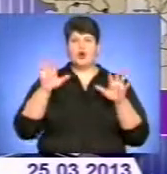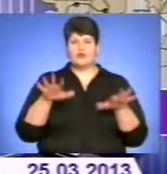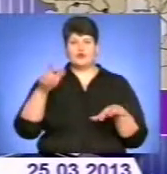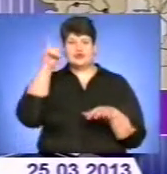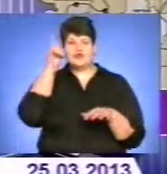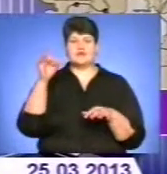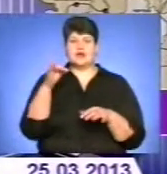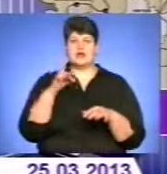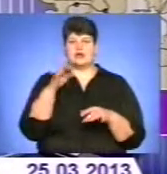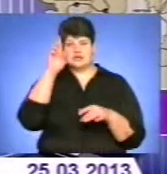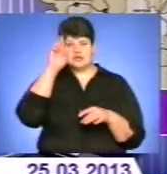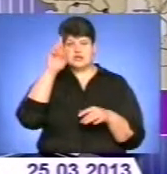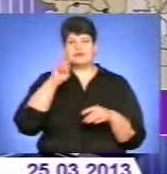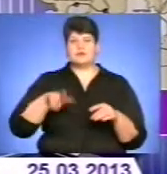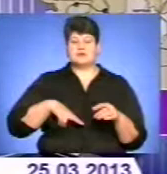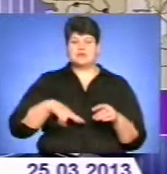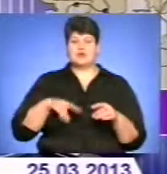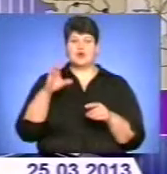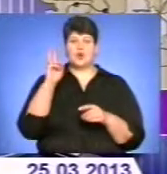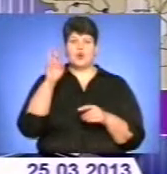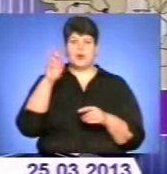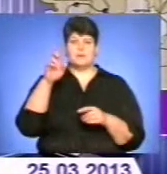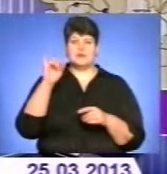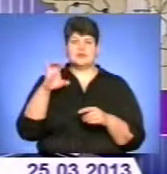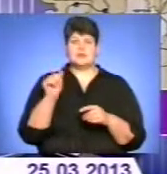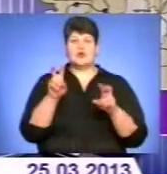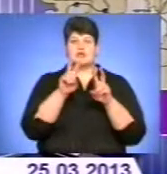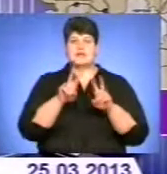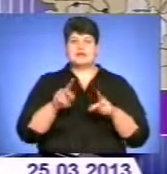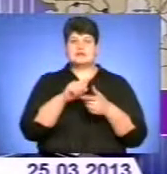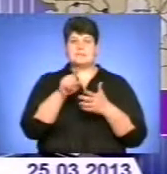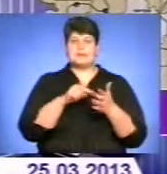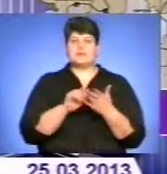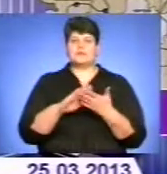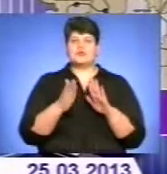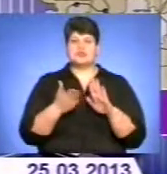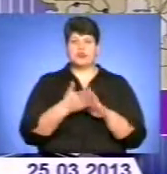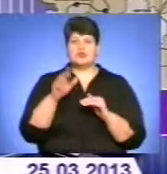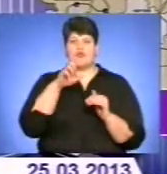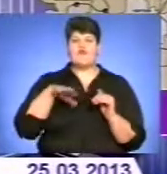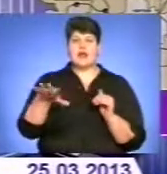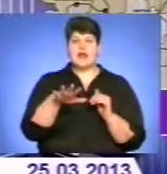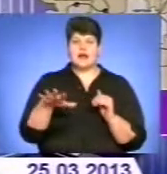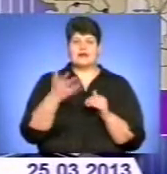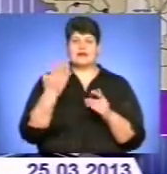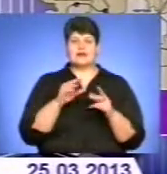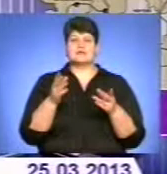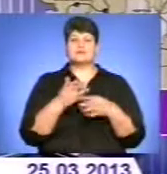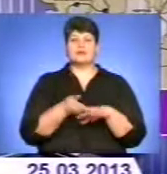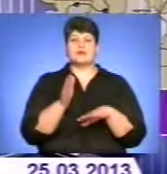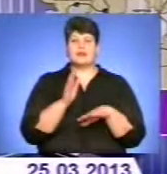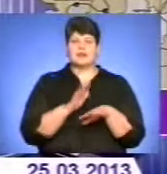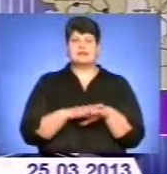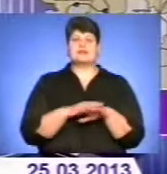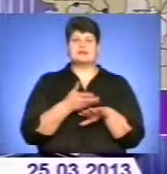державної адміністрації Степаном Володимировичем Кобісом розглядалося питання про ситуацію в краї, яка склалася із-за